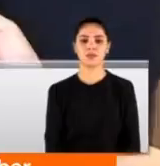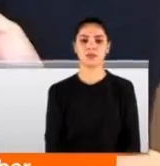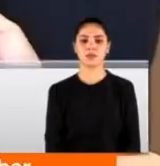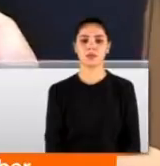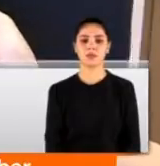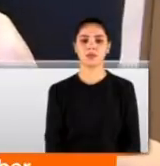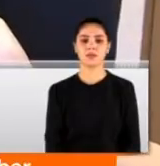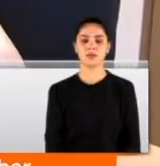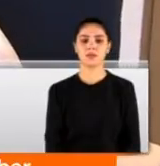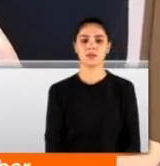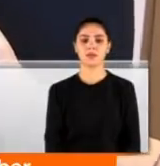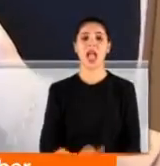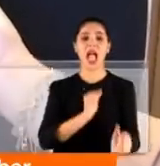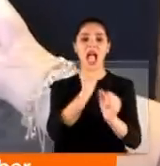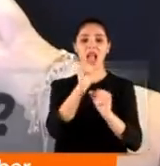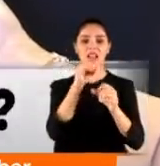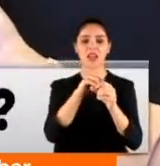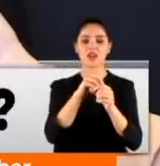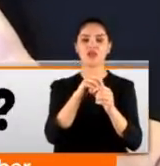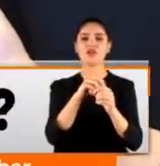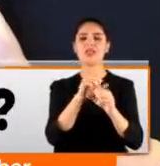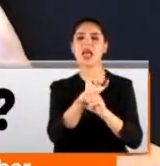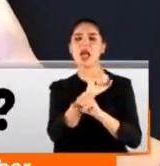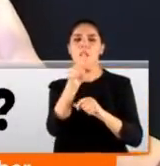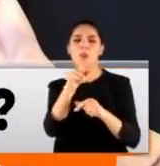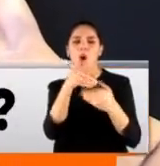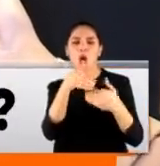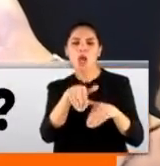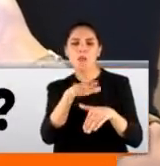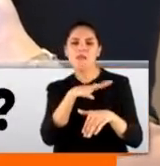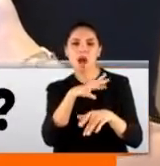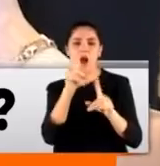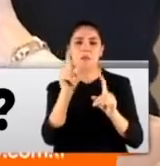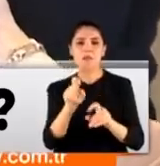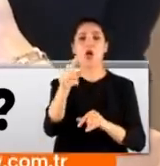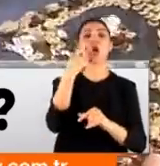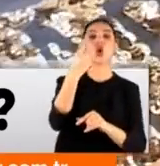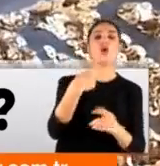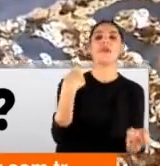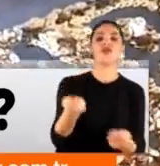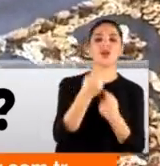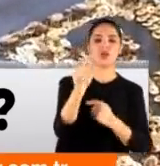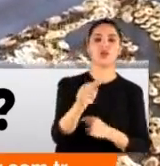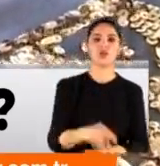Evet. Hareketler esnasında herhangi bir kısıtlık var mı? Öncelikle onu görmeye çalışıyoruz, belirlemeye çalışıyoruz.